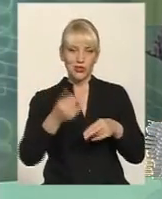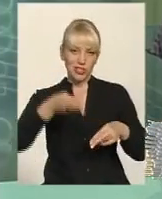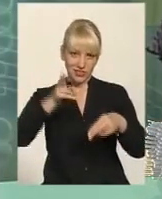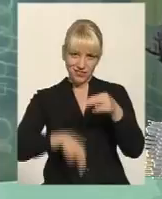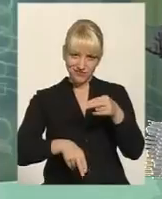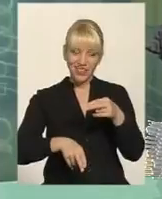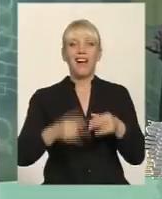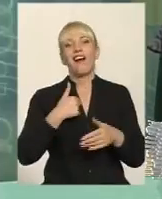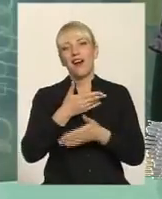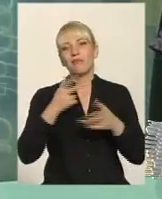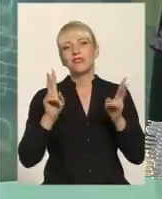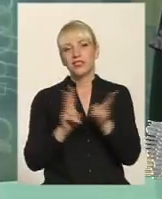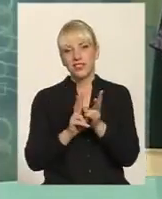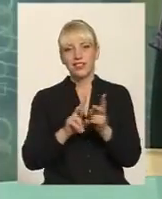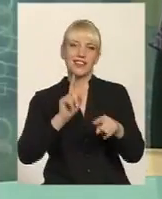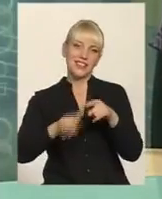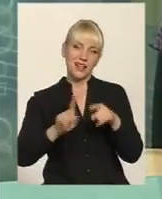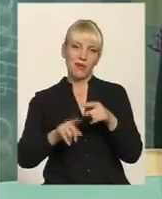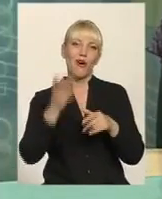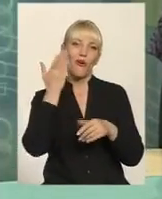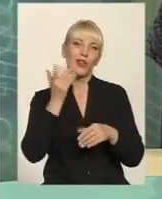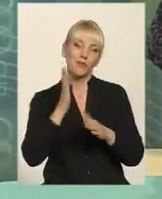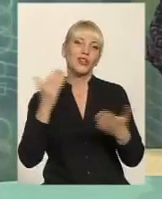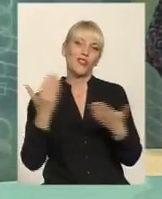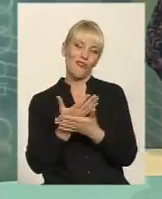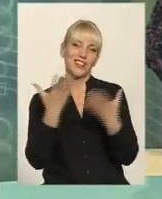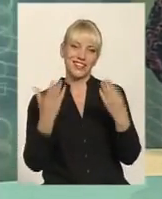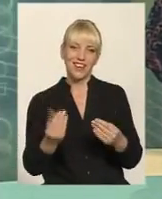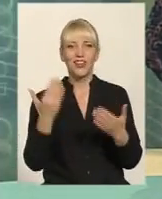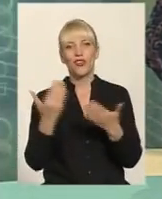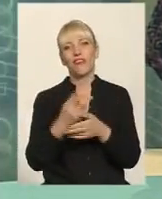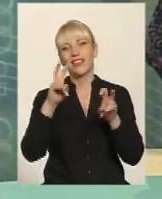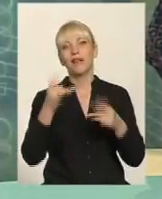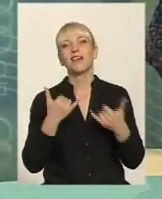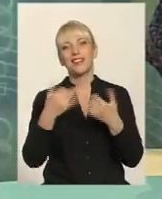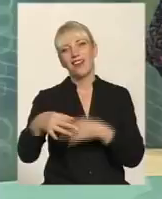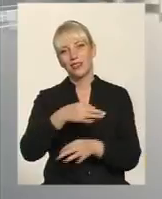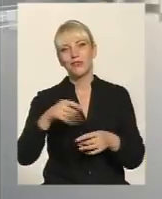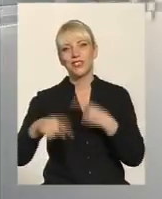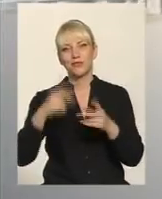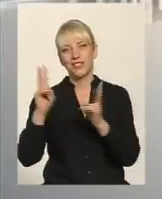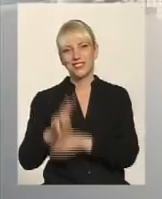добіг до кінця. А ми зустрінемось незабаром, коли буде новий день і нова тема для розмови. Побачимось.